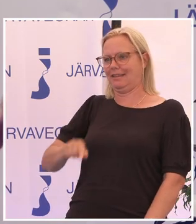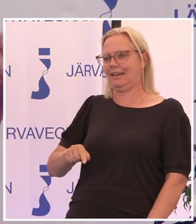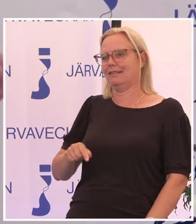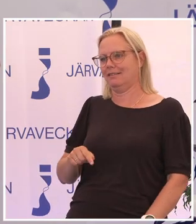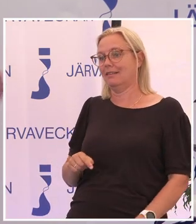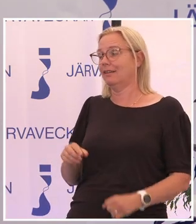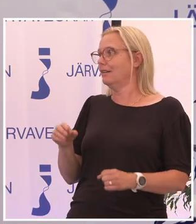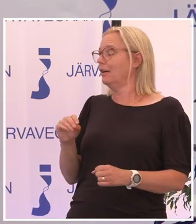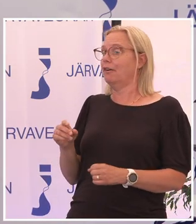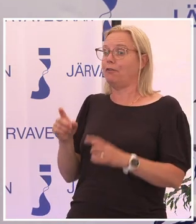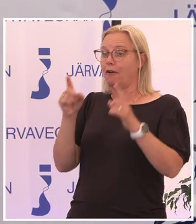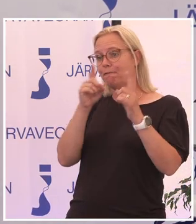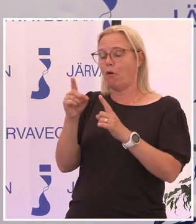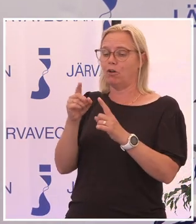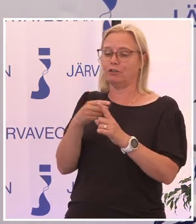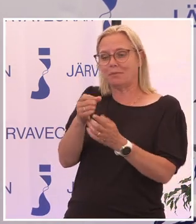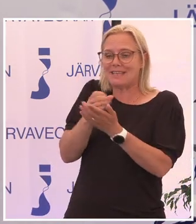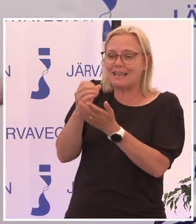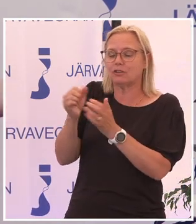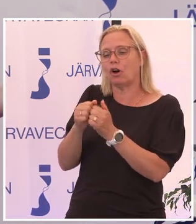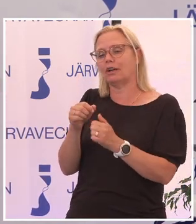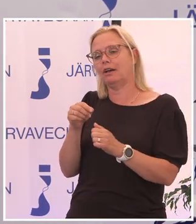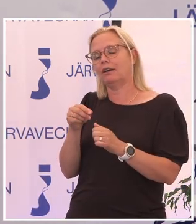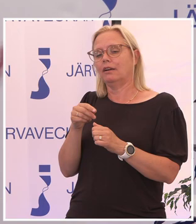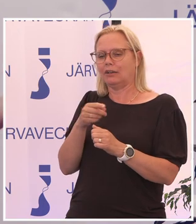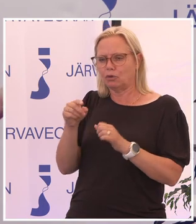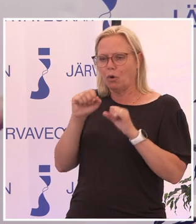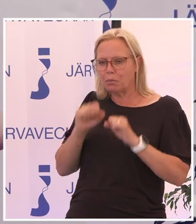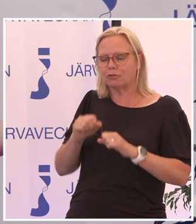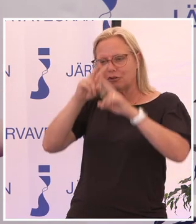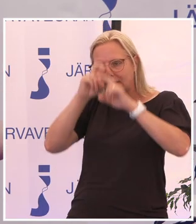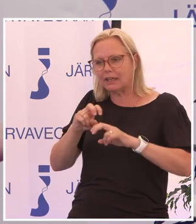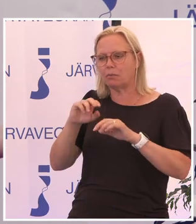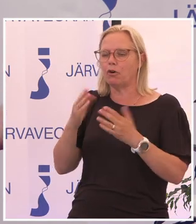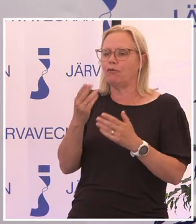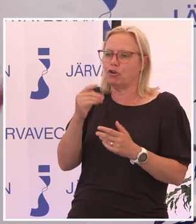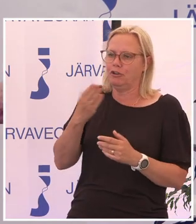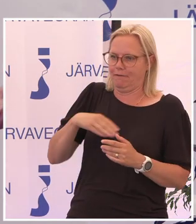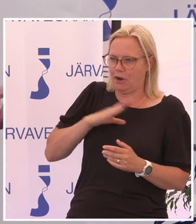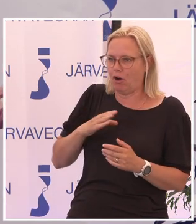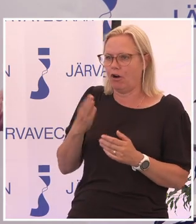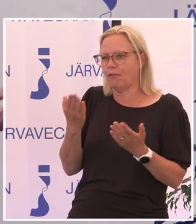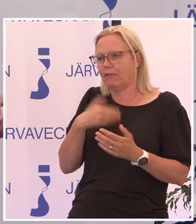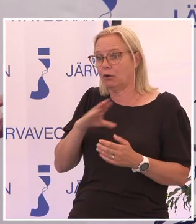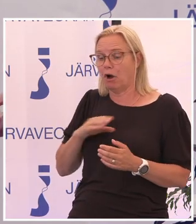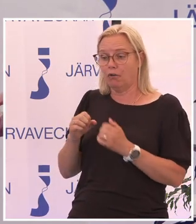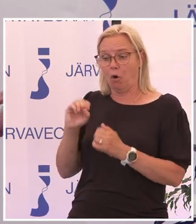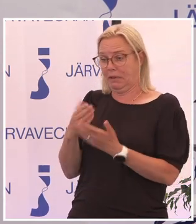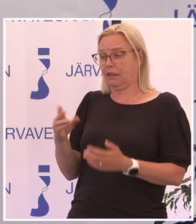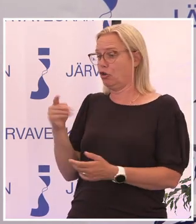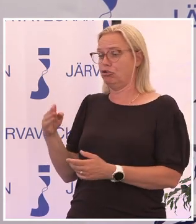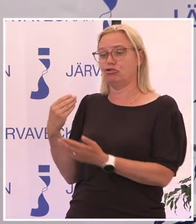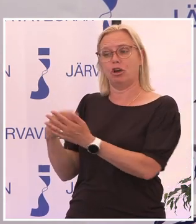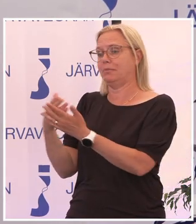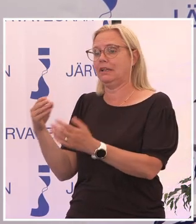För folk som säljer saker är ju naturligt att ta reda på, vad vill en kund ha och vad behöver den ha, för annars kommer du inte köpa produkten.